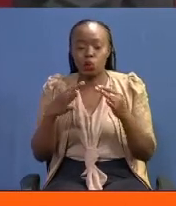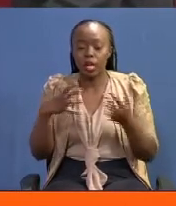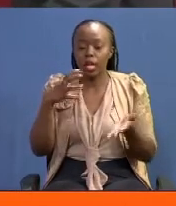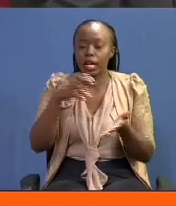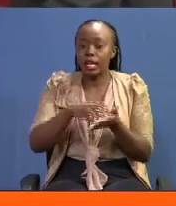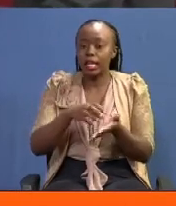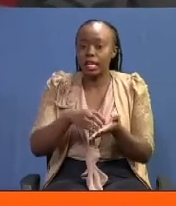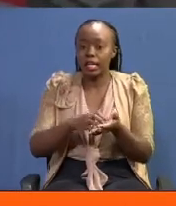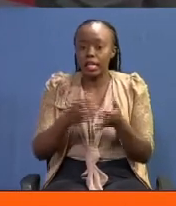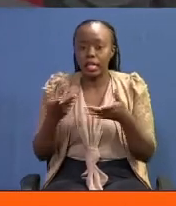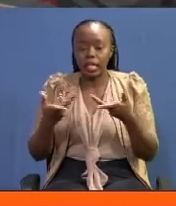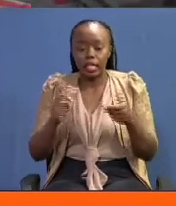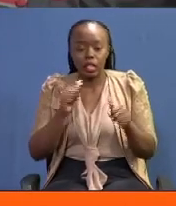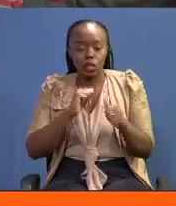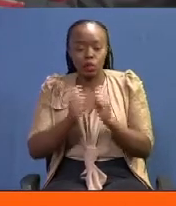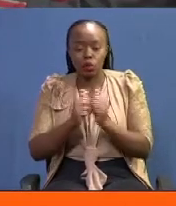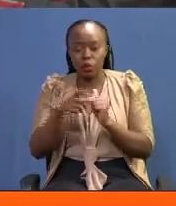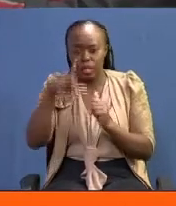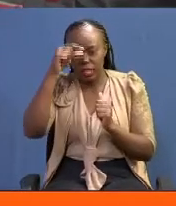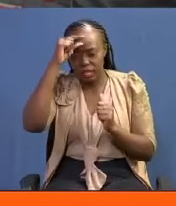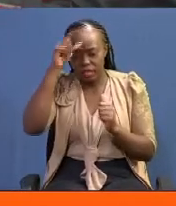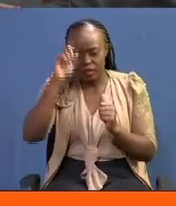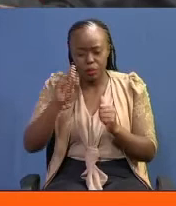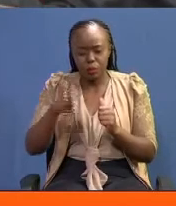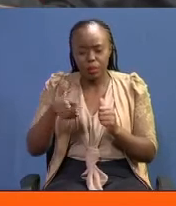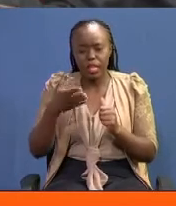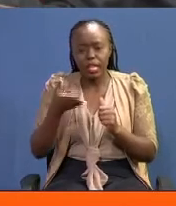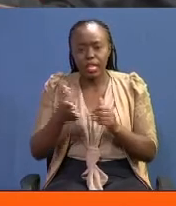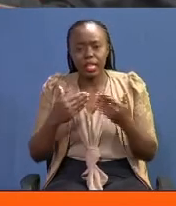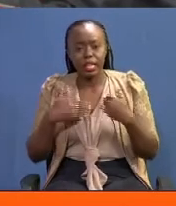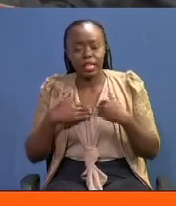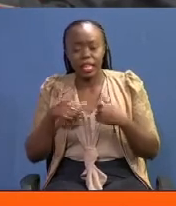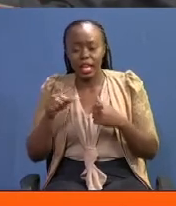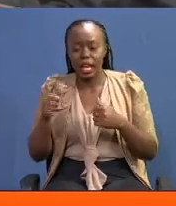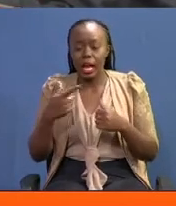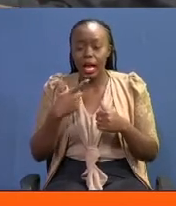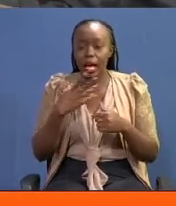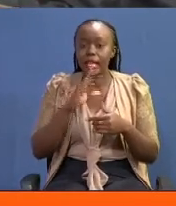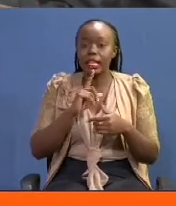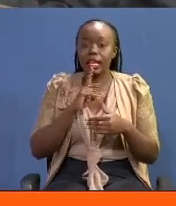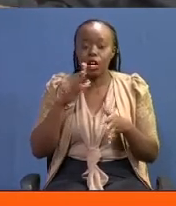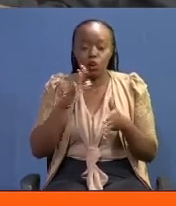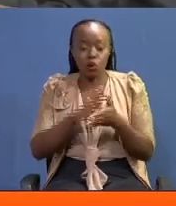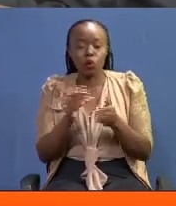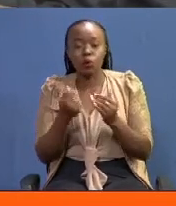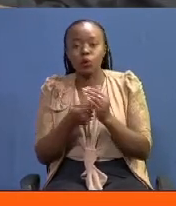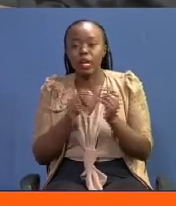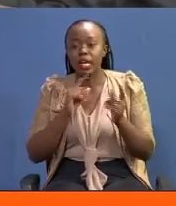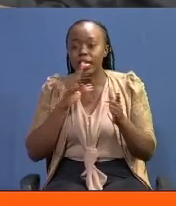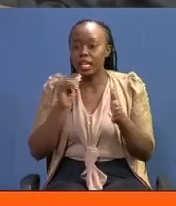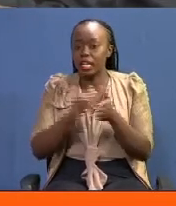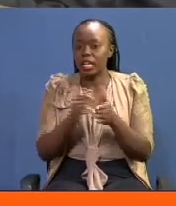ambayo ongazi muenza ya serikali kuu. Inania nayo ikila umu idara ya haki kwa kile inachosema ni kupuza matako ya. kwa Kwa